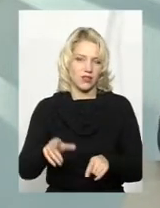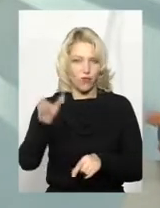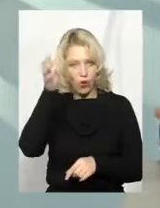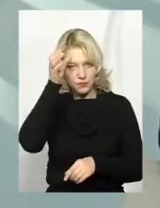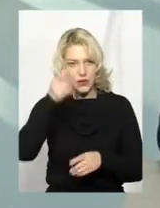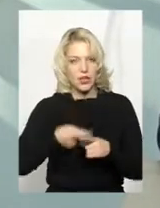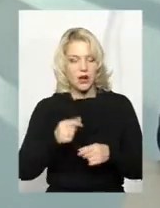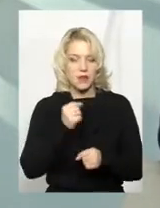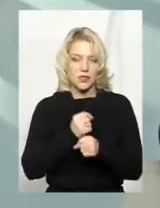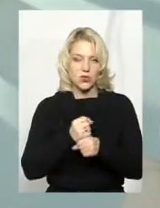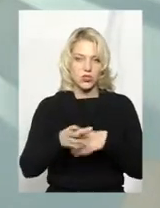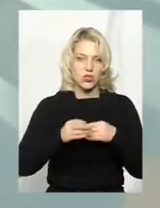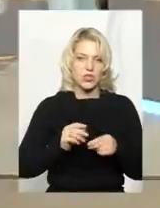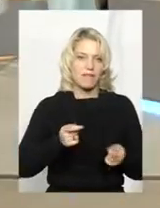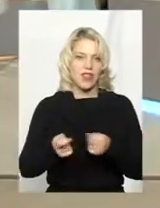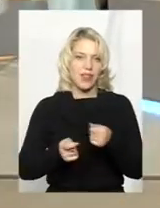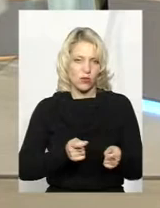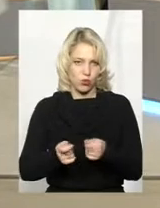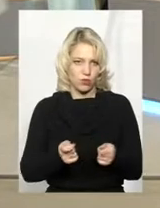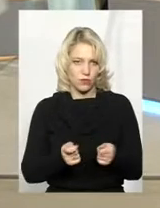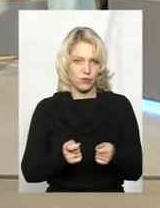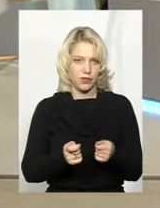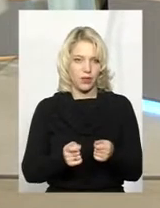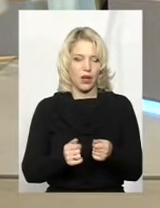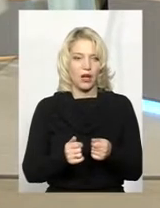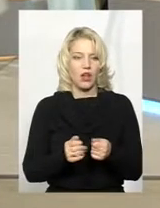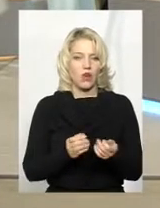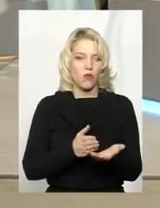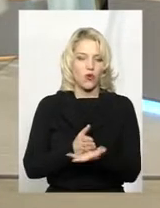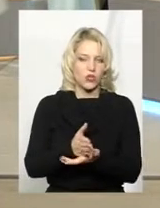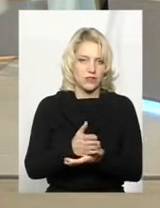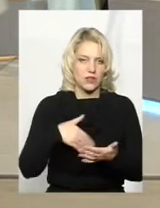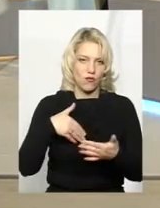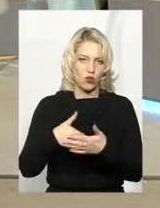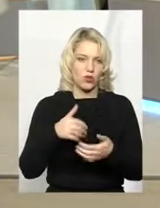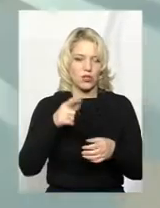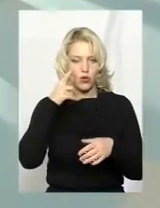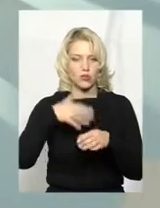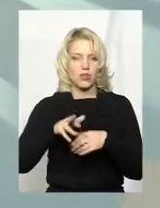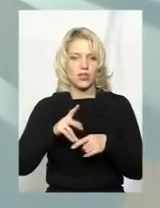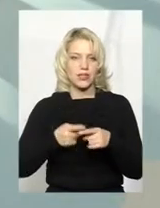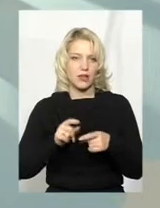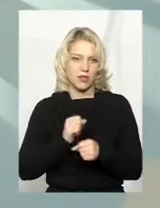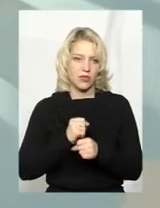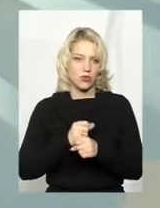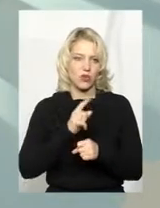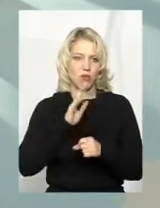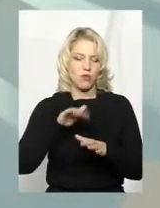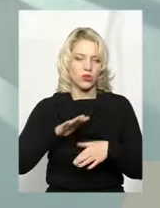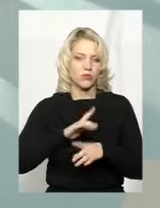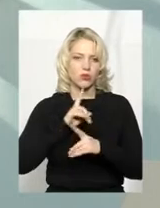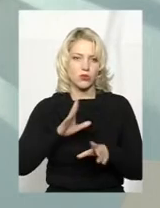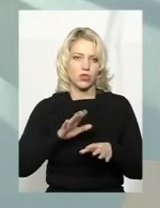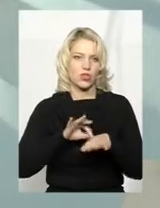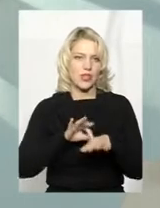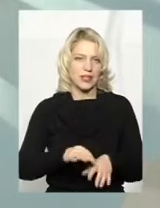з владою, навіть у розрізі волонтерства, ти розумієш, як вона працює. Тобто ти вже потім не будеш нести якесь